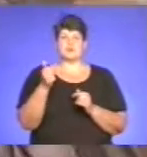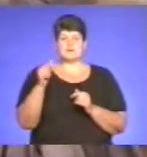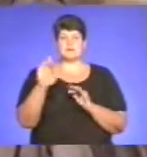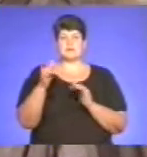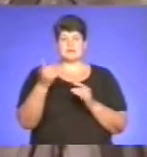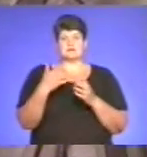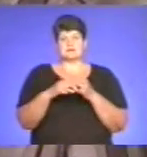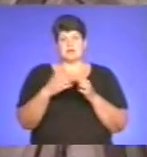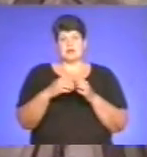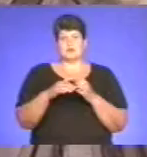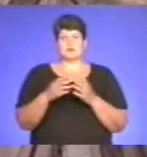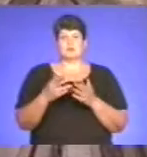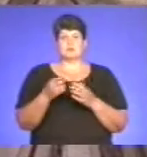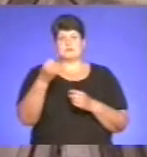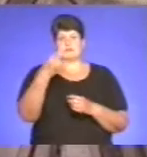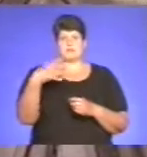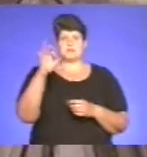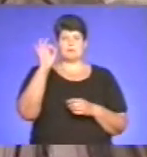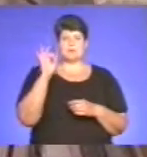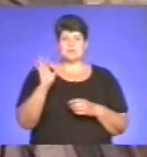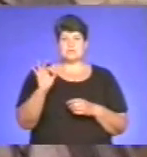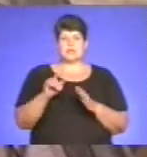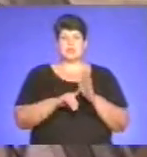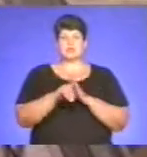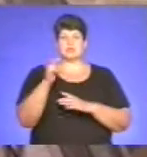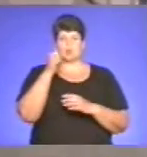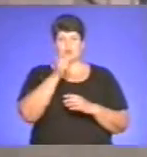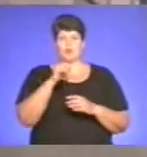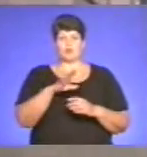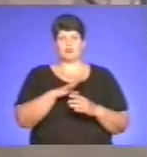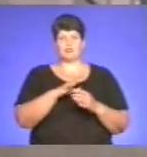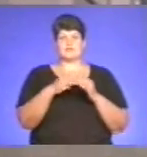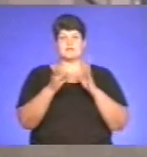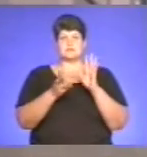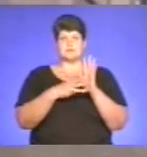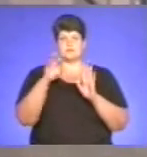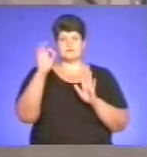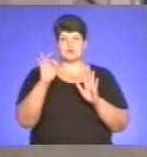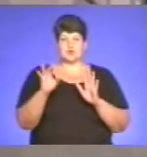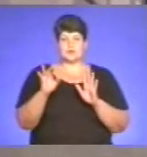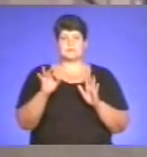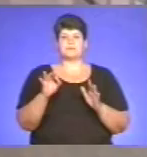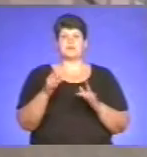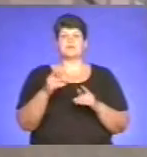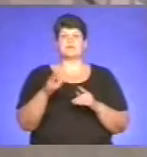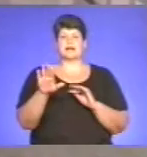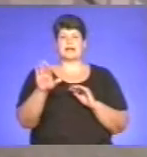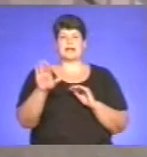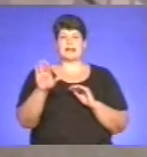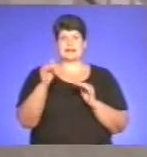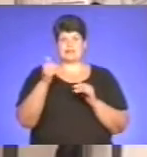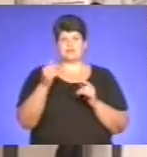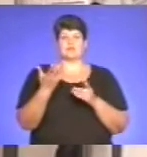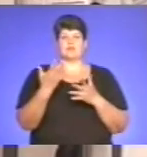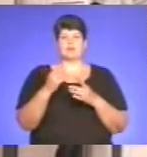у середньому ставка наразі становить 15%. А на початку року вона була на рівні 18%. Саме кредити у вітчизняній валюті, на думку Соркіна,